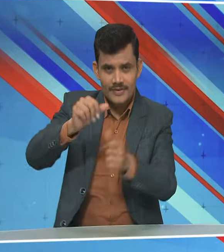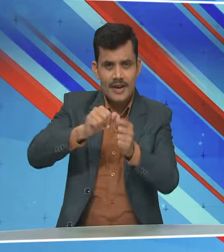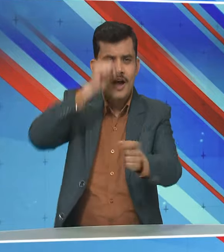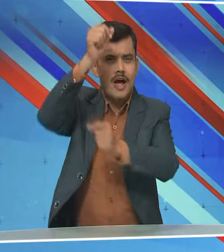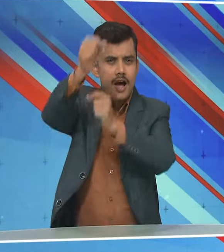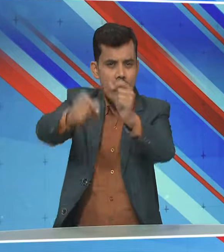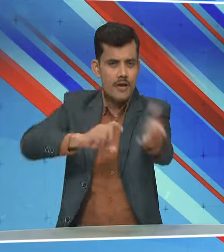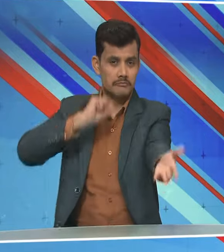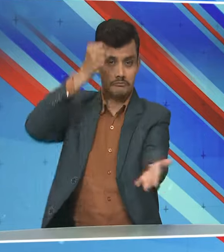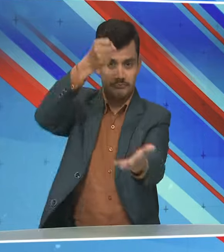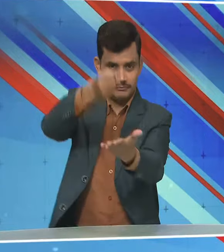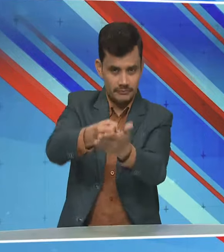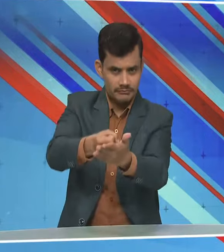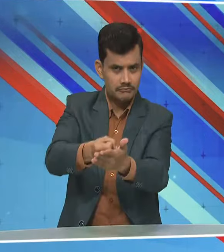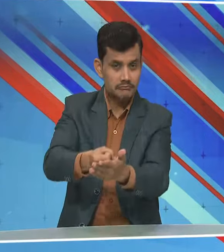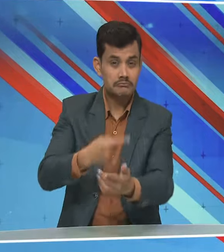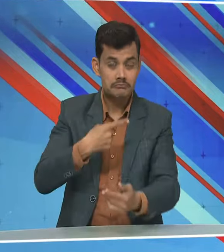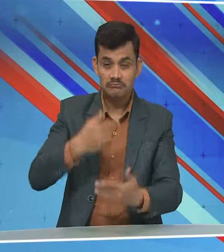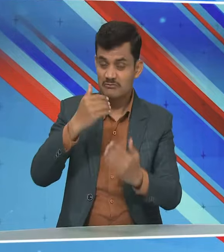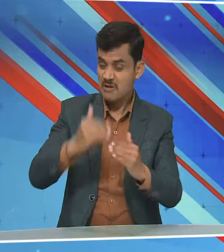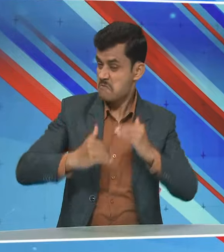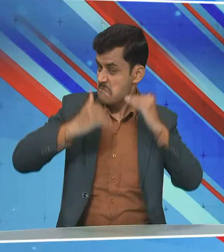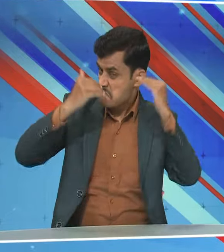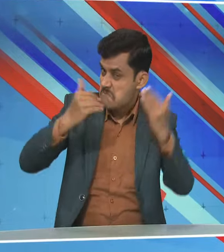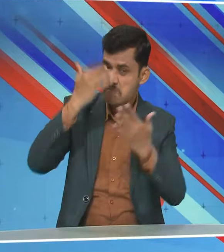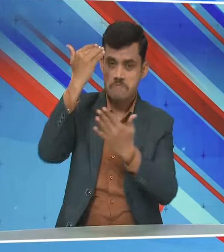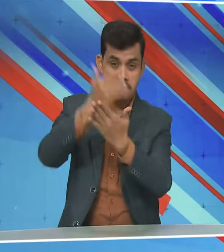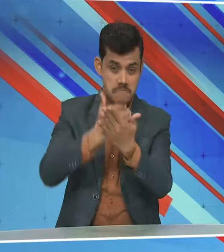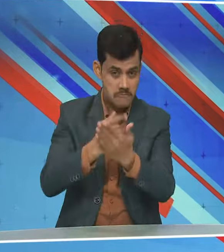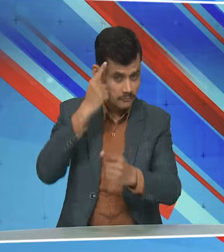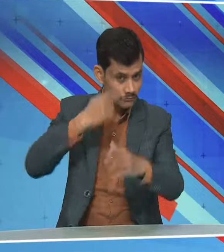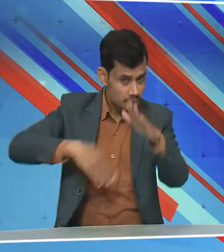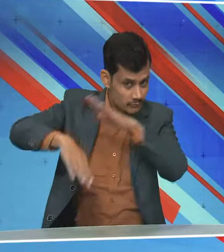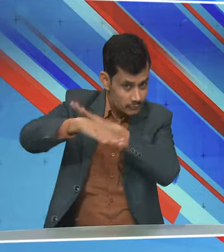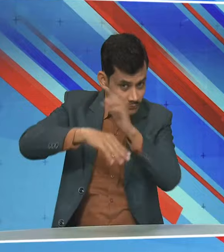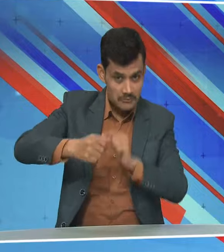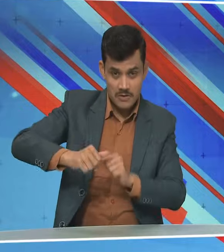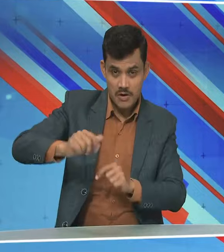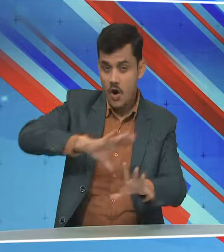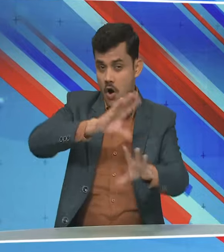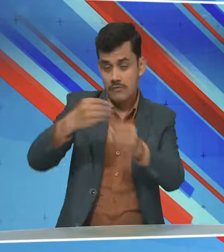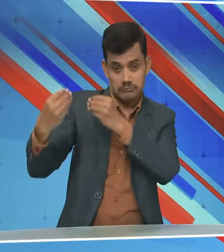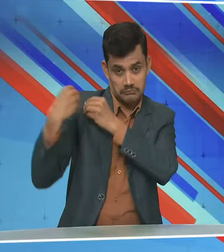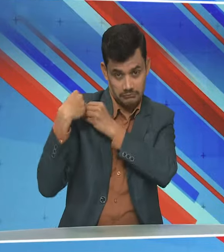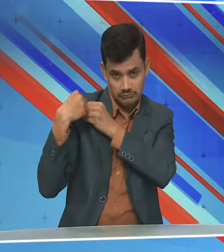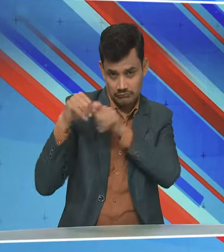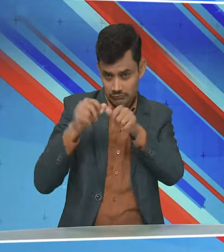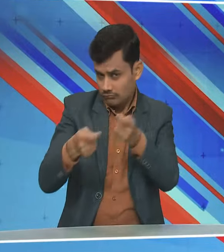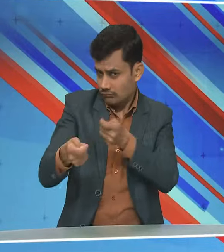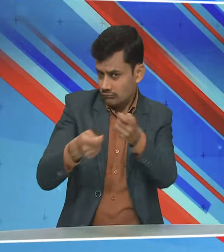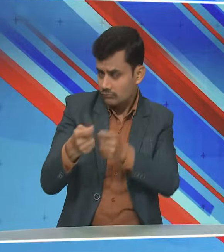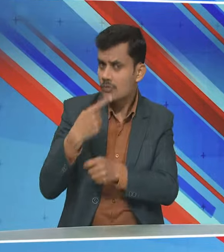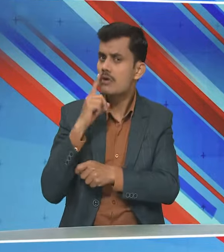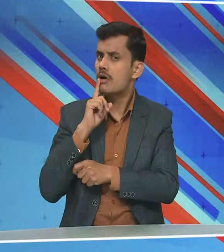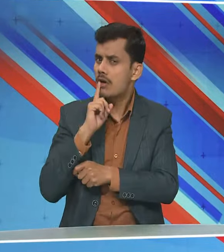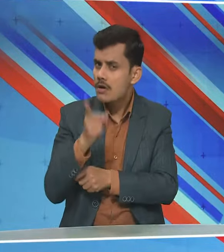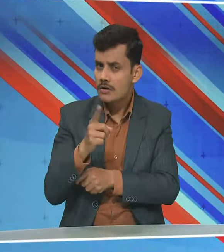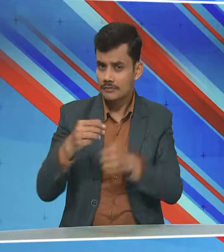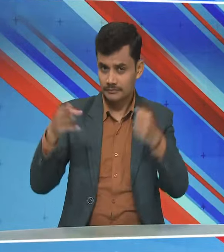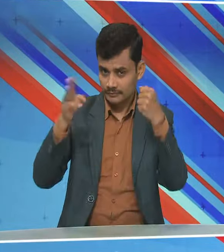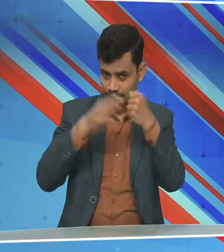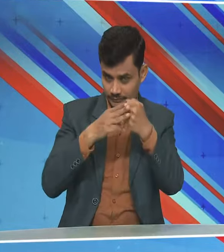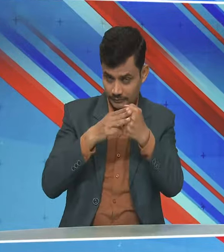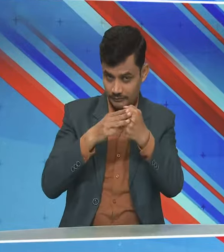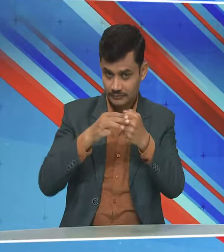नगरी आयोध्या आगबन को अविस्मर्णिये समारोह बनाने के लिए सभी प्रबंध करने के निर्देश दिये हैं गुरुवार को प्रदेश